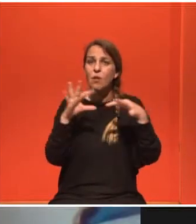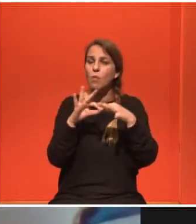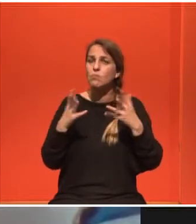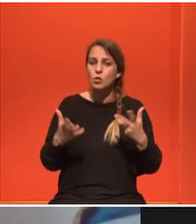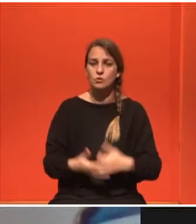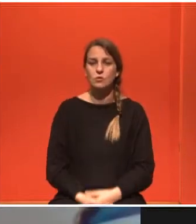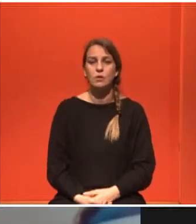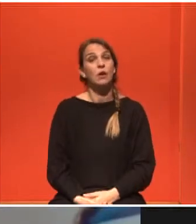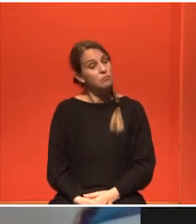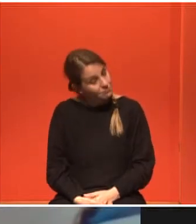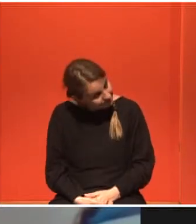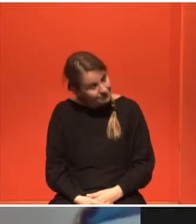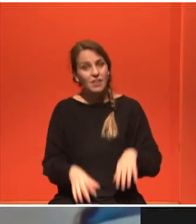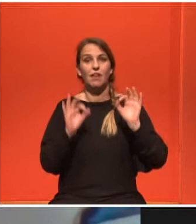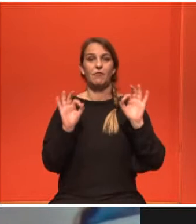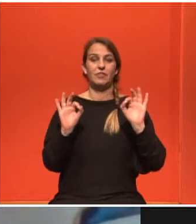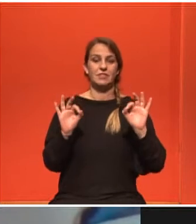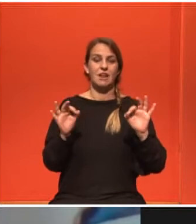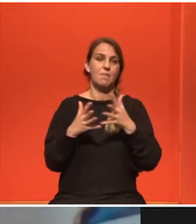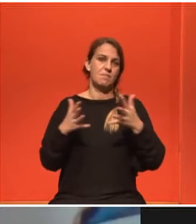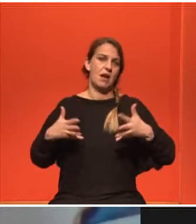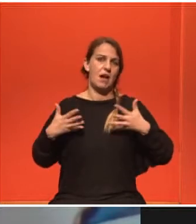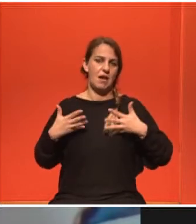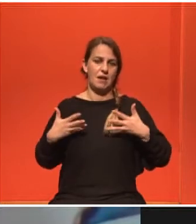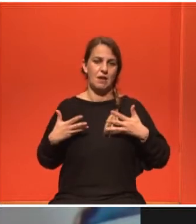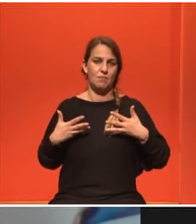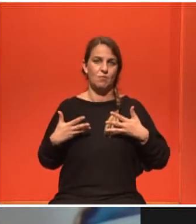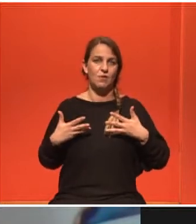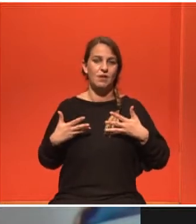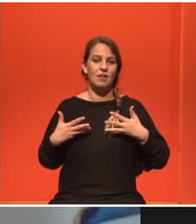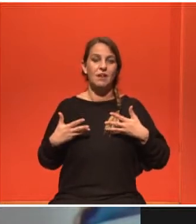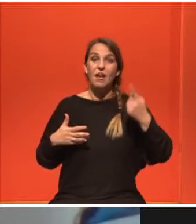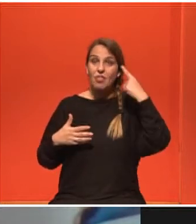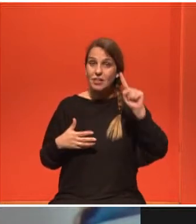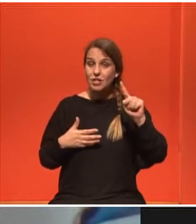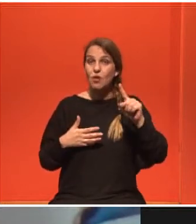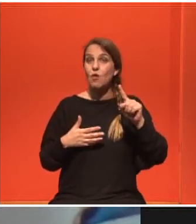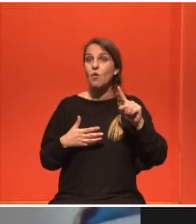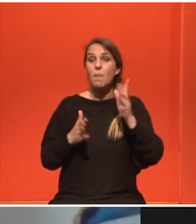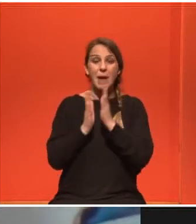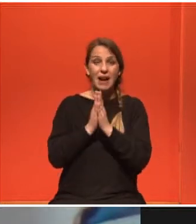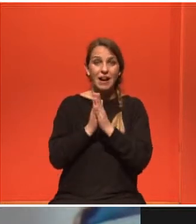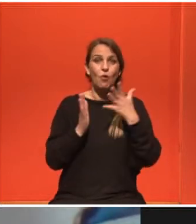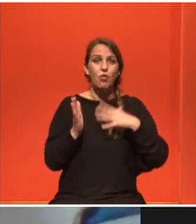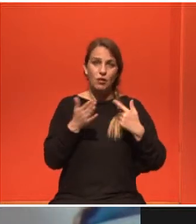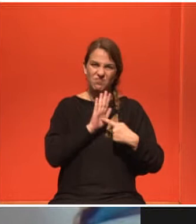Ναι, με μεγάλη χαρά αν μάλιστα μου επιτρέψει ο host να κάνω share την παρουσίαση